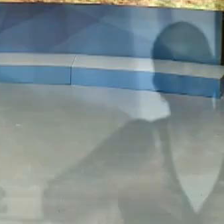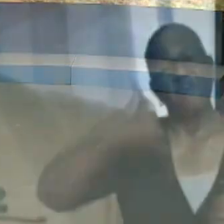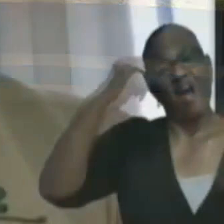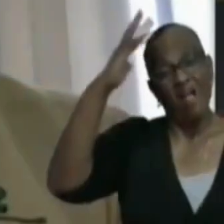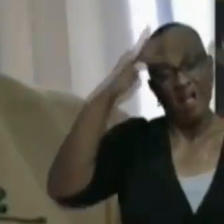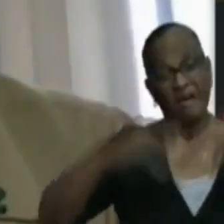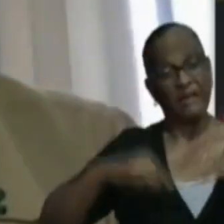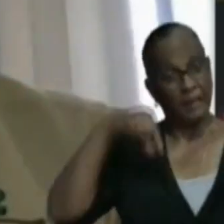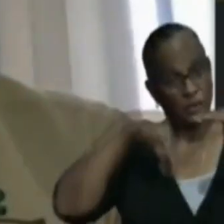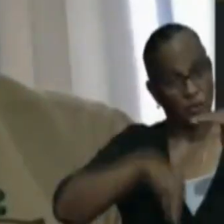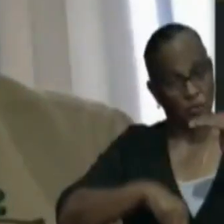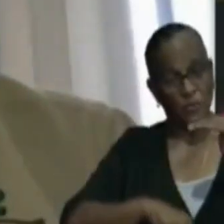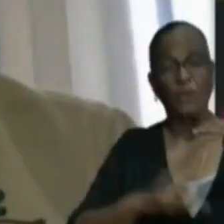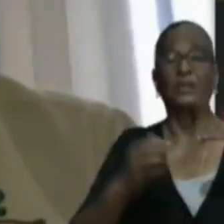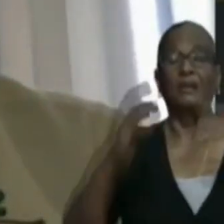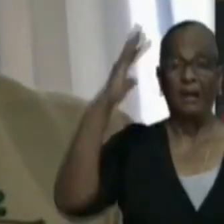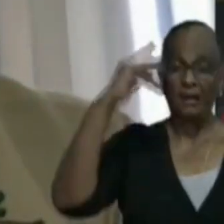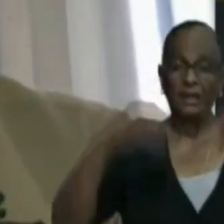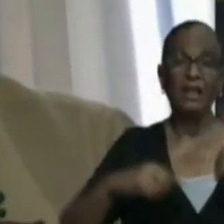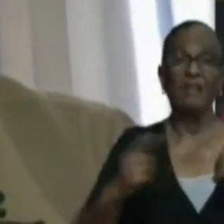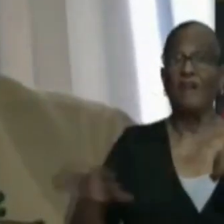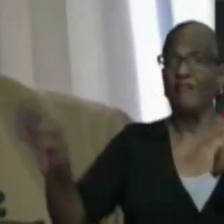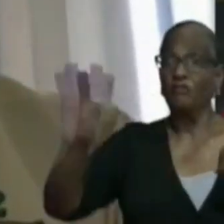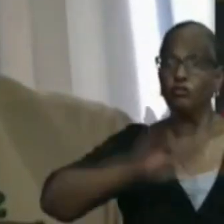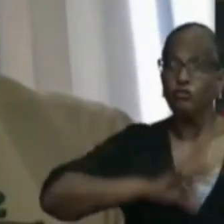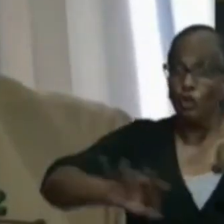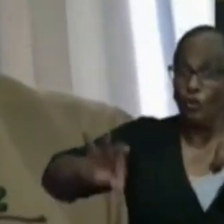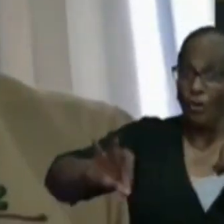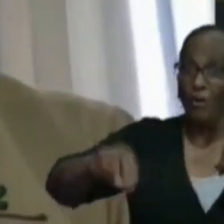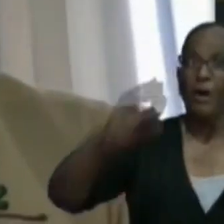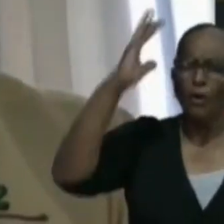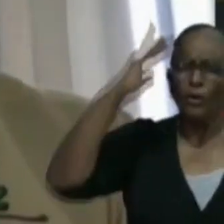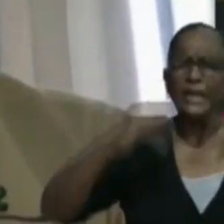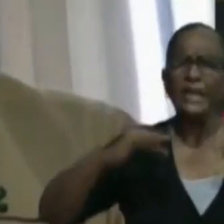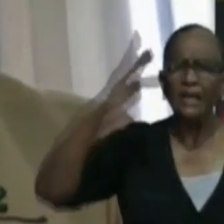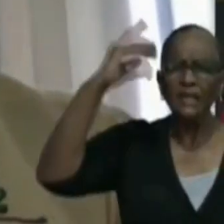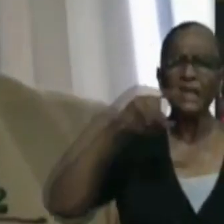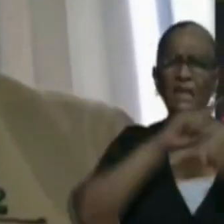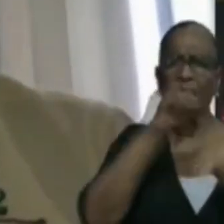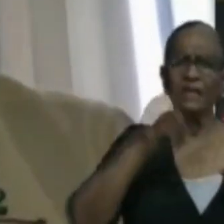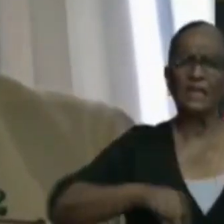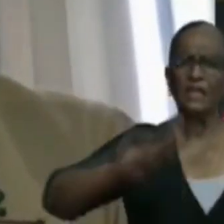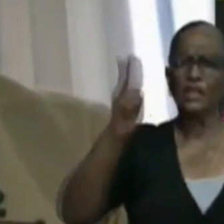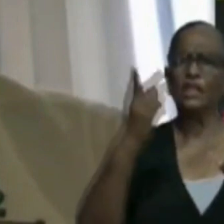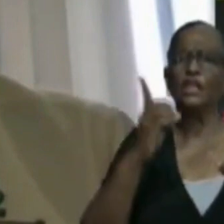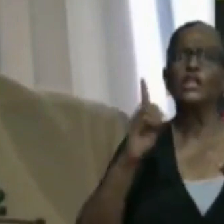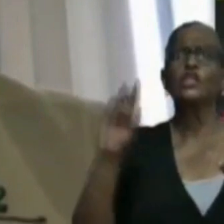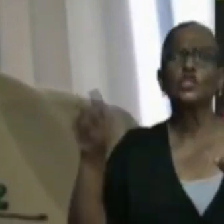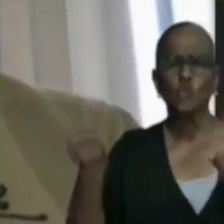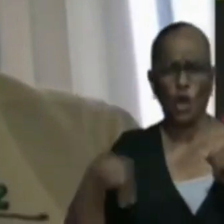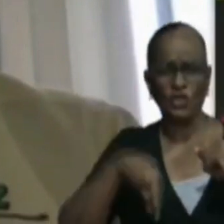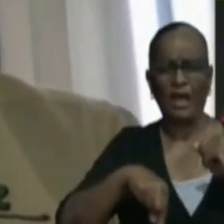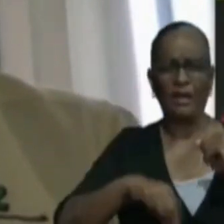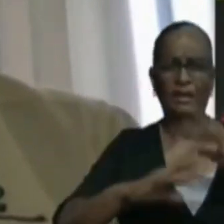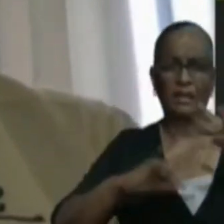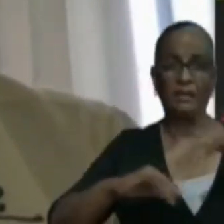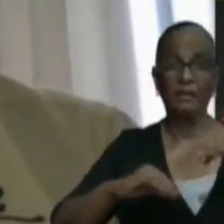Vanaf het moment dat we terug zijn regent het verschrikkelijk in het zuiden. Dat betekent dat de meeste